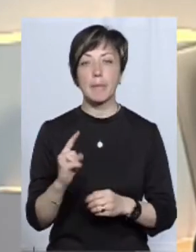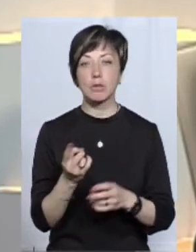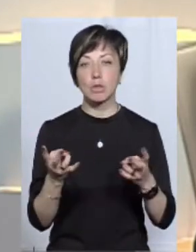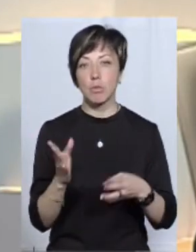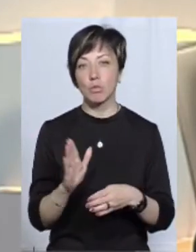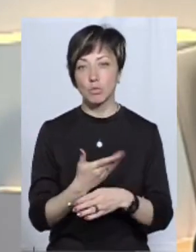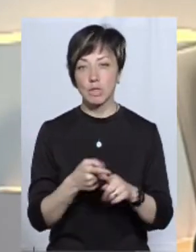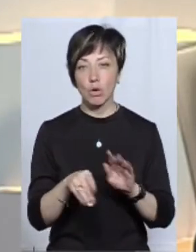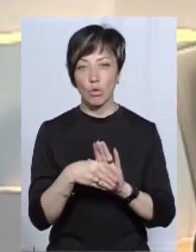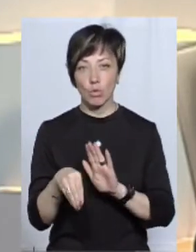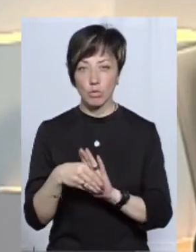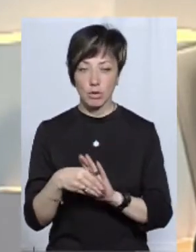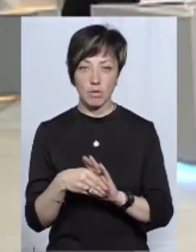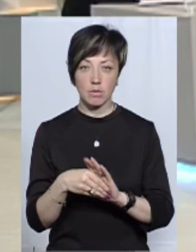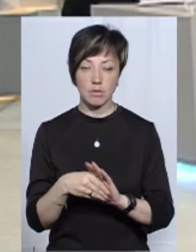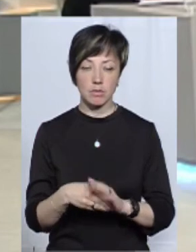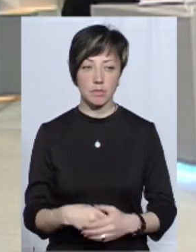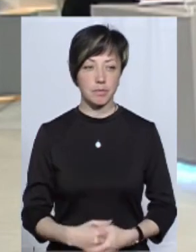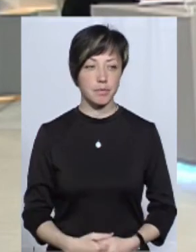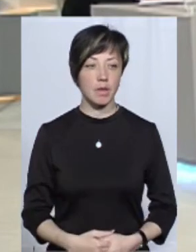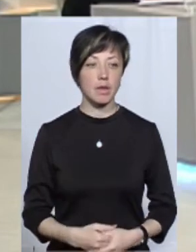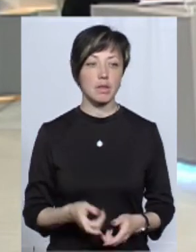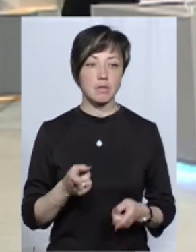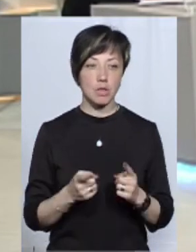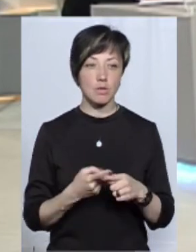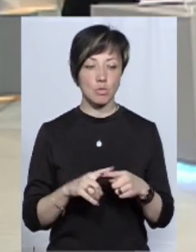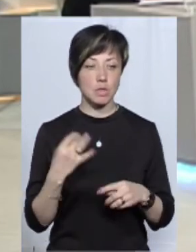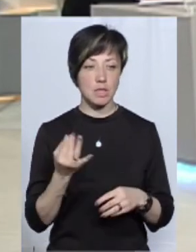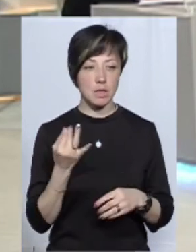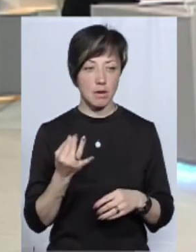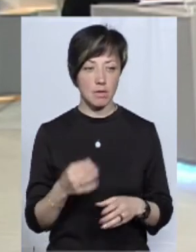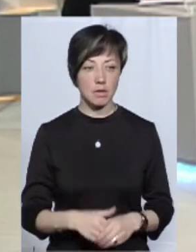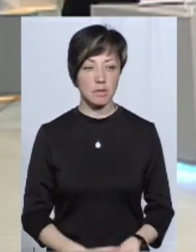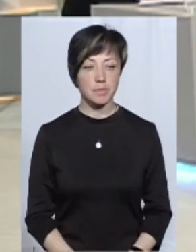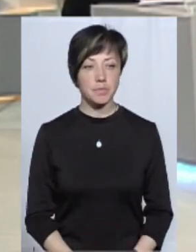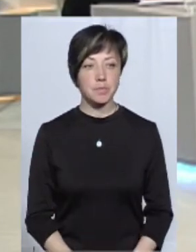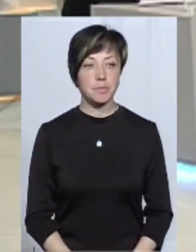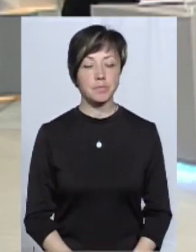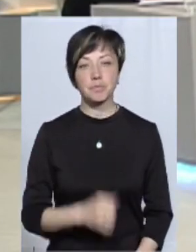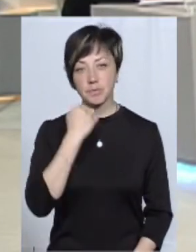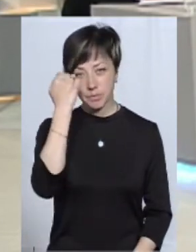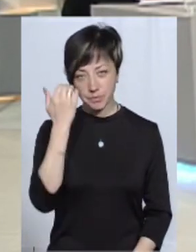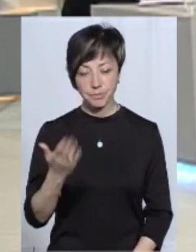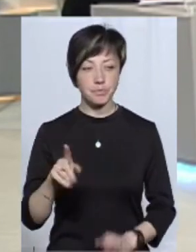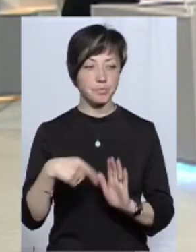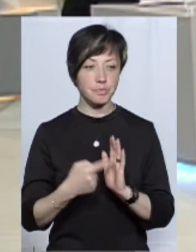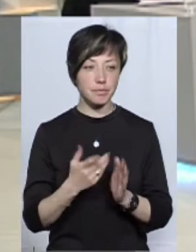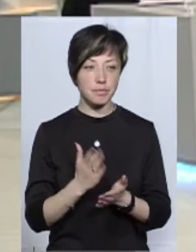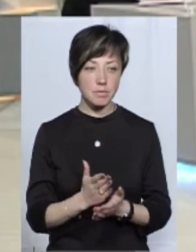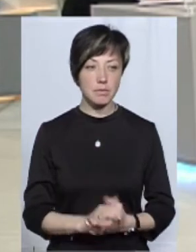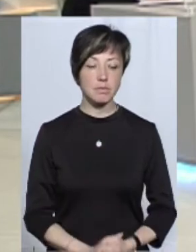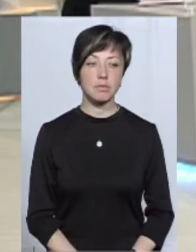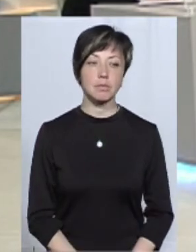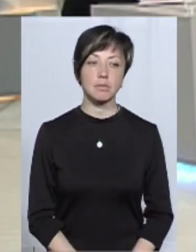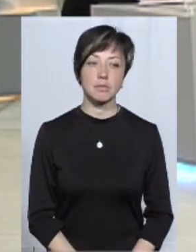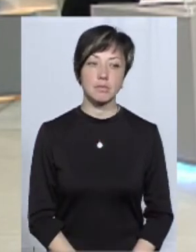що треба позбутися, це корупція в митних органах, і ми, звичайно, в цьому зацікавлені, як... Пані Наталія, чи маєте на цьому